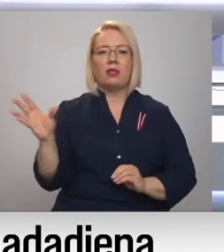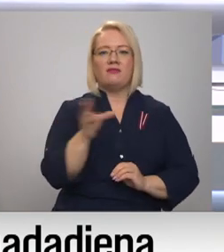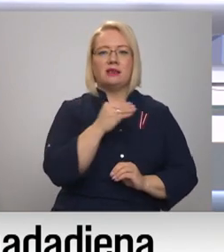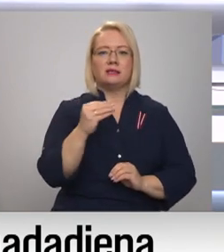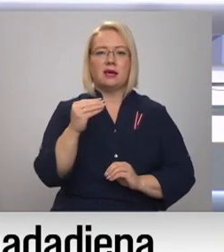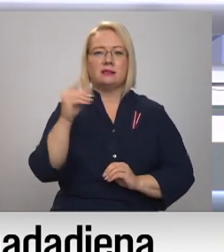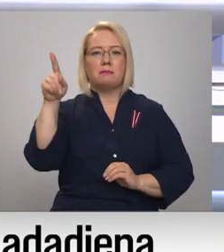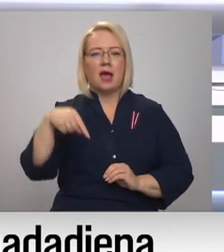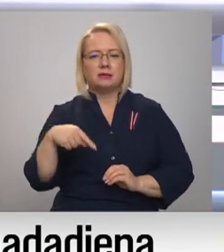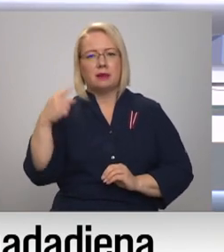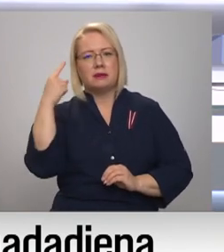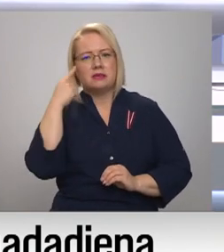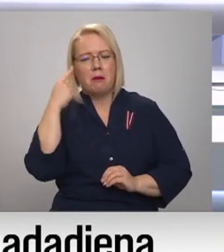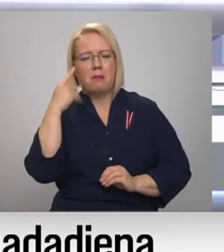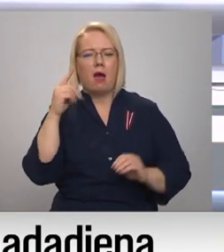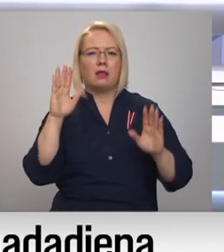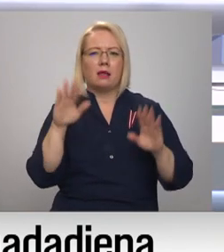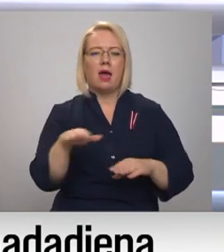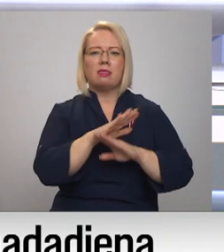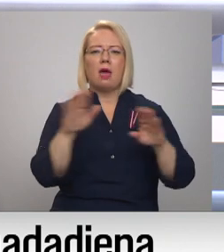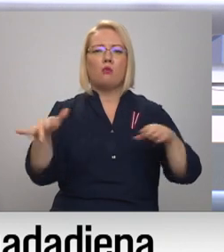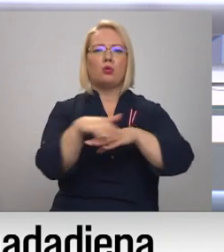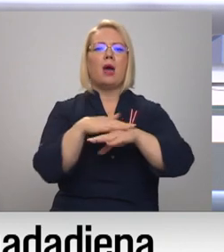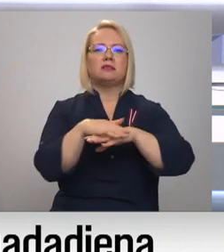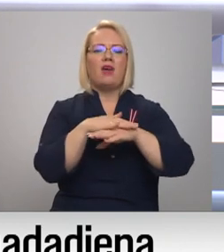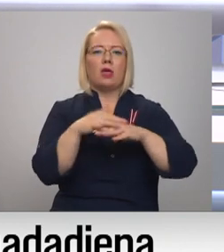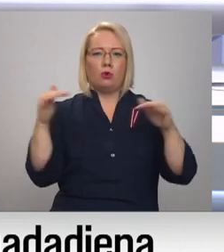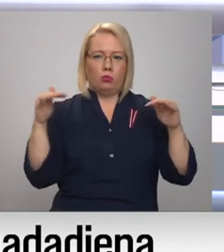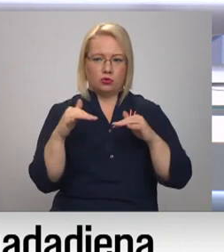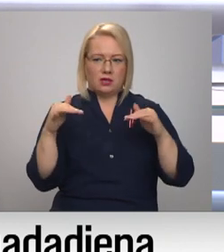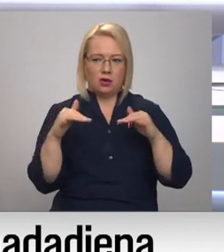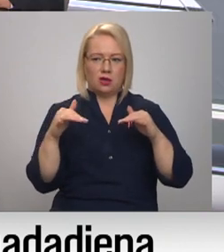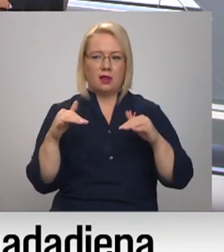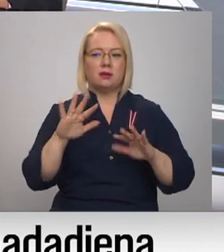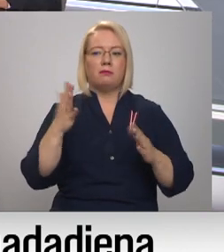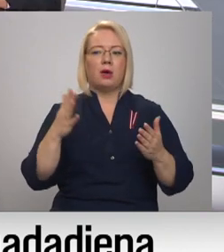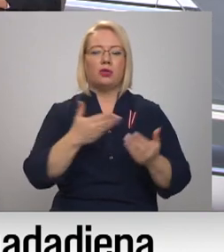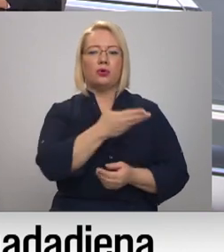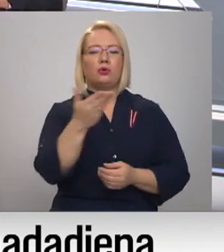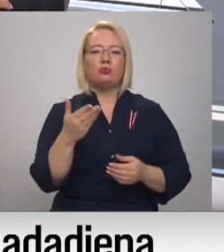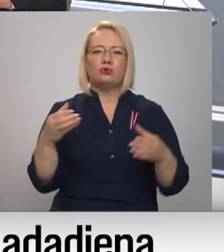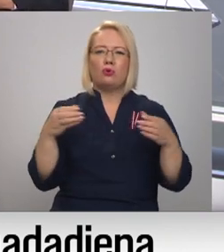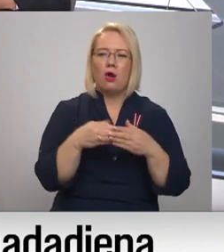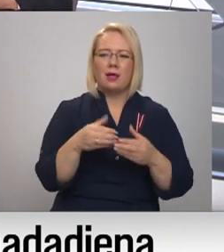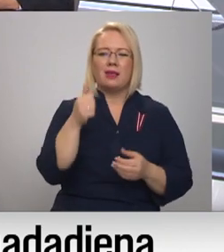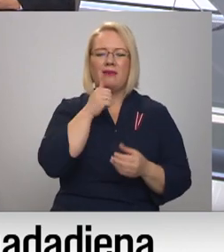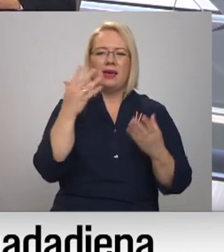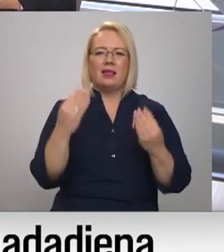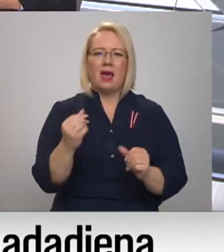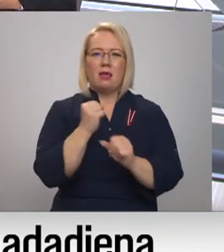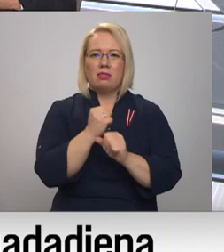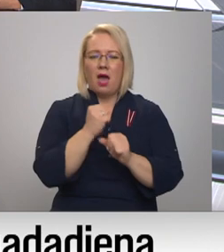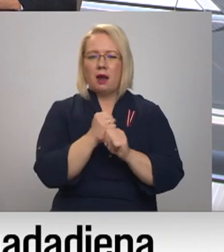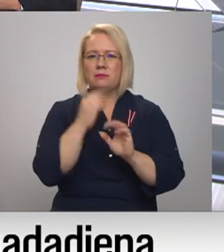saprāta robežas, lai tiešām nebūtu masveidu pulcēšanās. Bet jūs, jūs kolektīva ikdienas darbs, pējiet